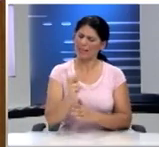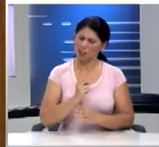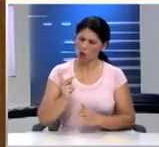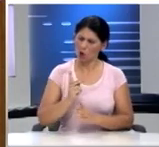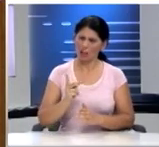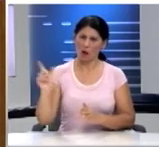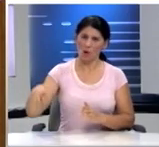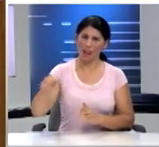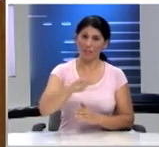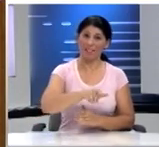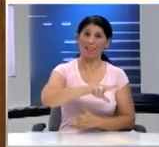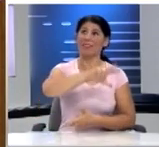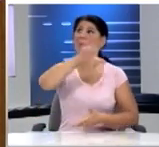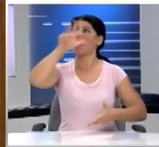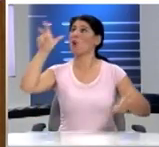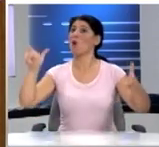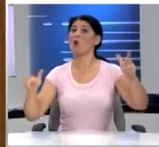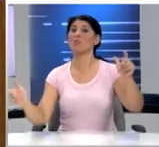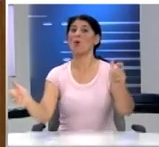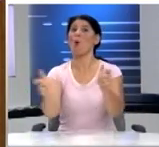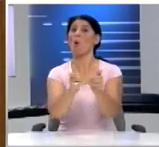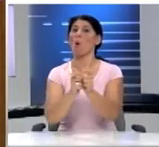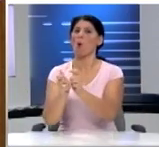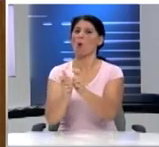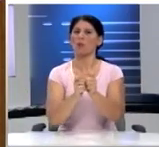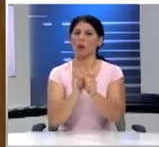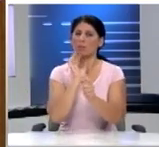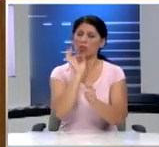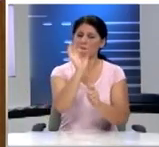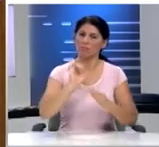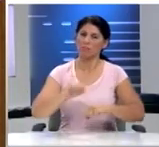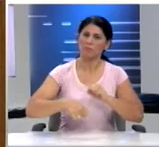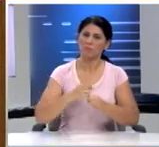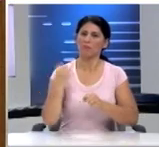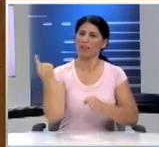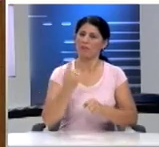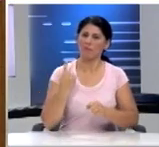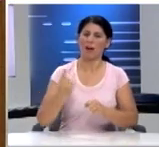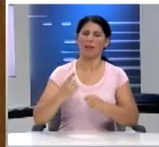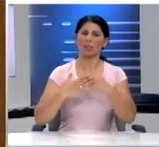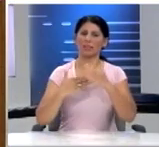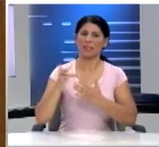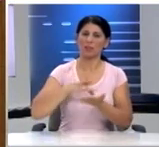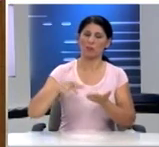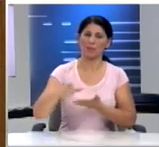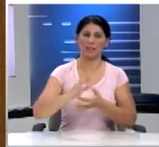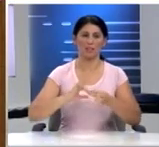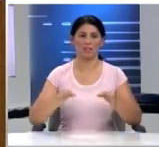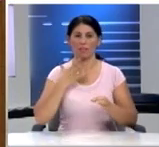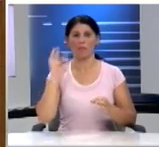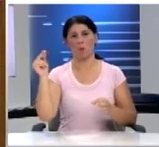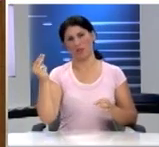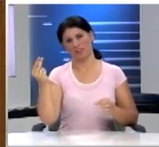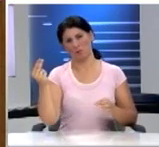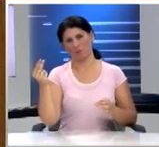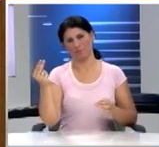ζούμε όσο και στο παγκόσμιο χωριό με στοχευμένες δράσεις για το περιβάλλον τις τέχνες, την τοπική ιστορία δηλαδή το πολιτισμό